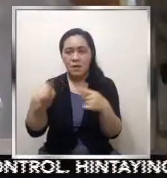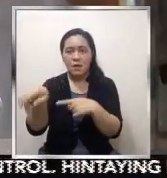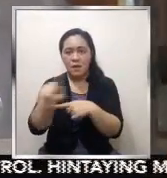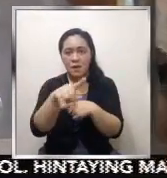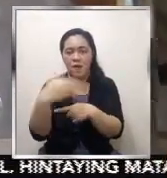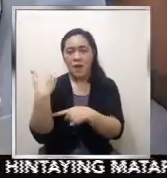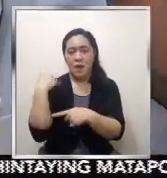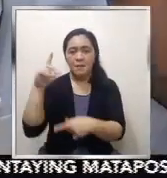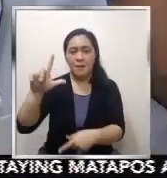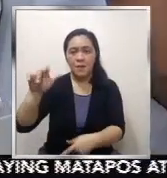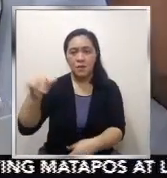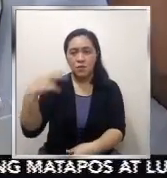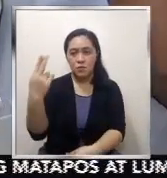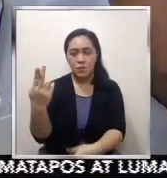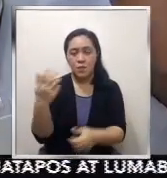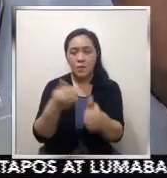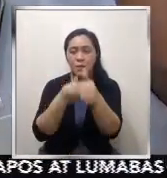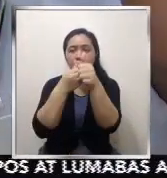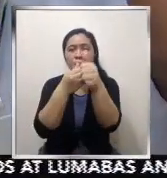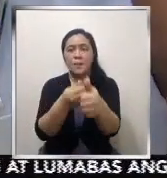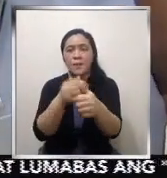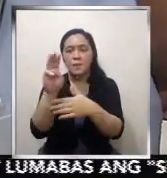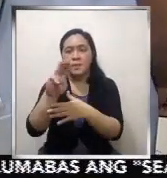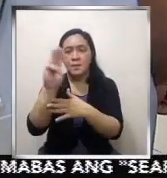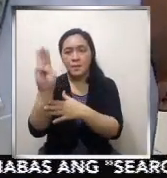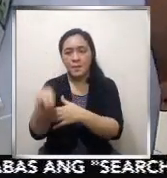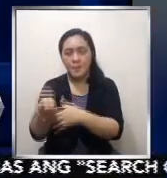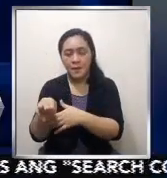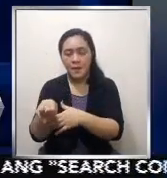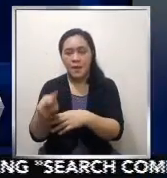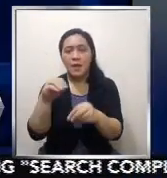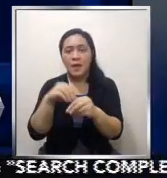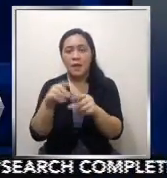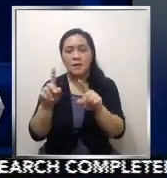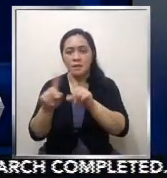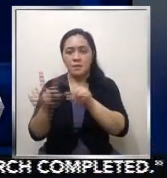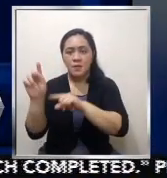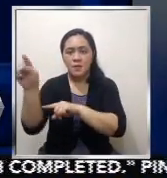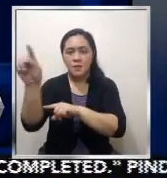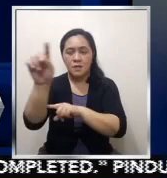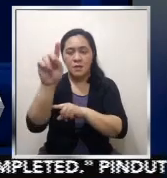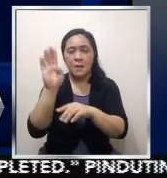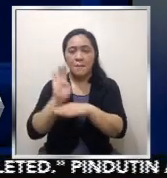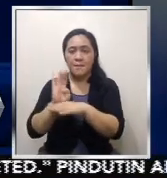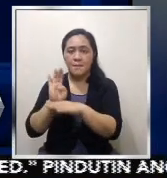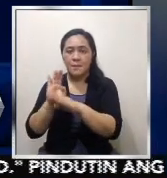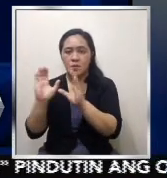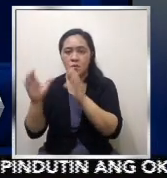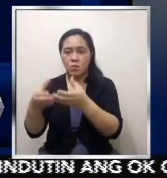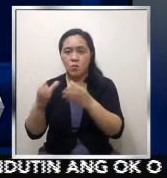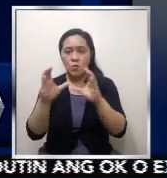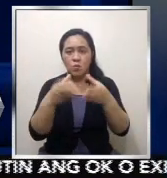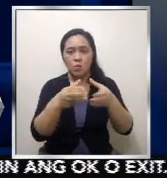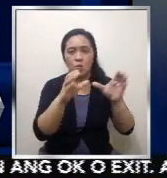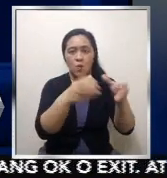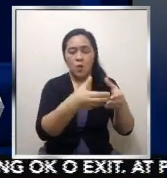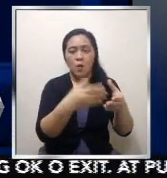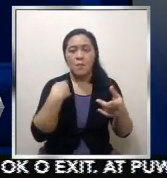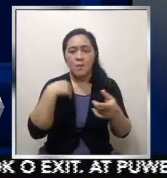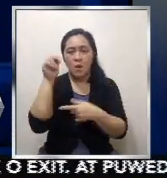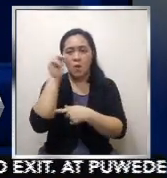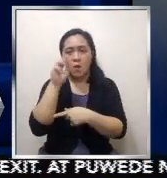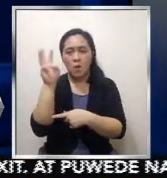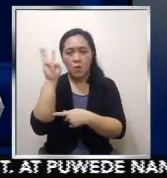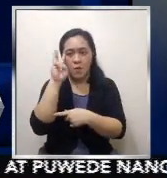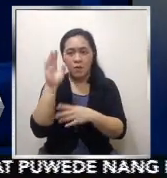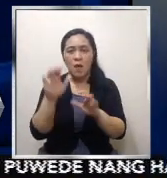LGU natin sa Metro Manila at saka dito yung mga business sector, mas mataas pa ang kanilang awareness talaga na even yung stricter